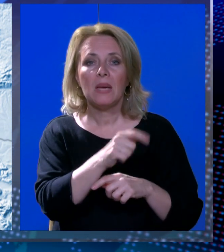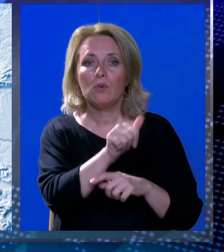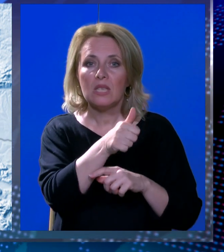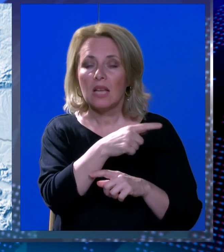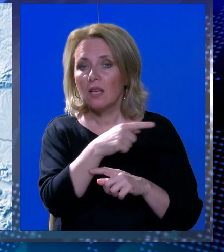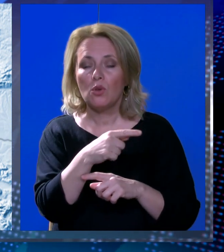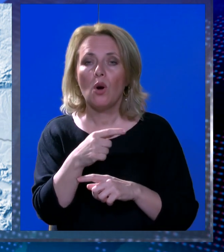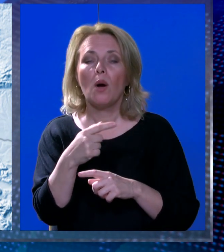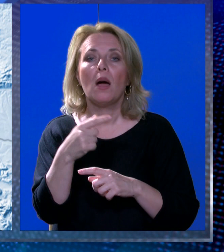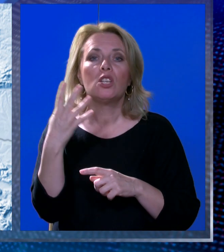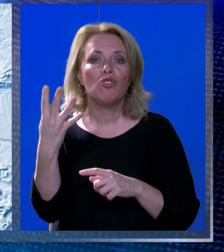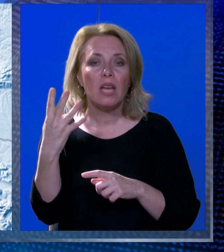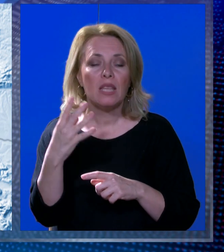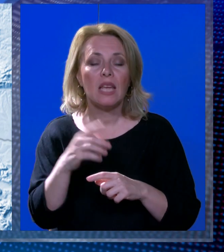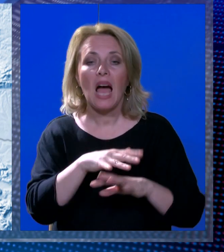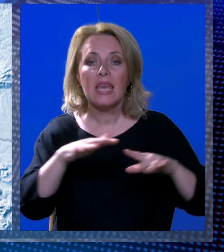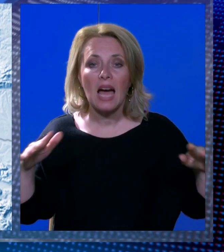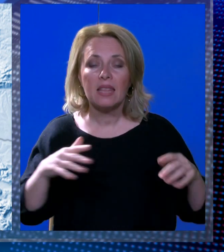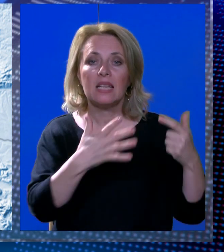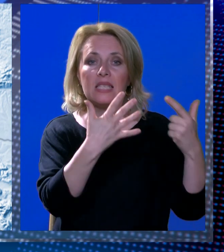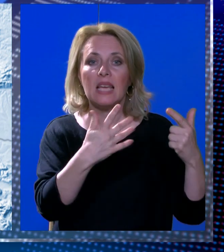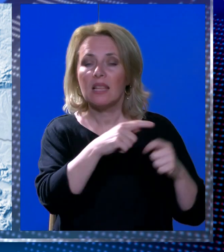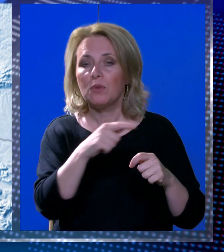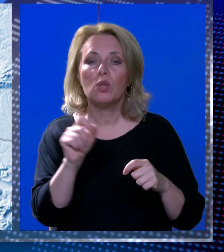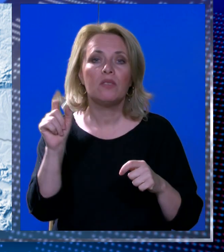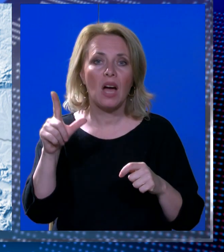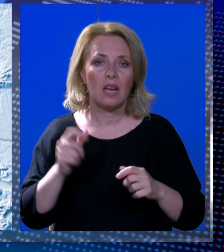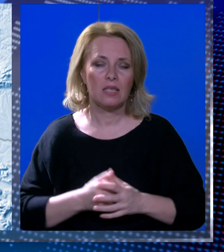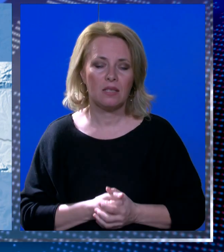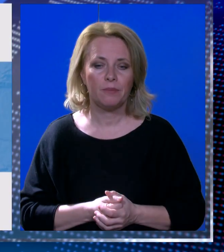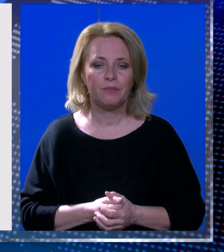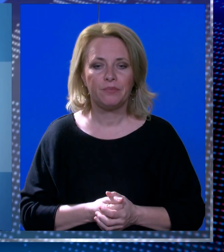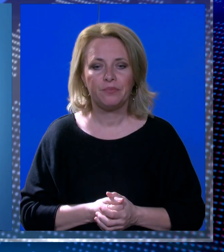minus 1 i 4, a na jadranu od 7 do 12 celzijevih stupnjeva.